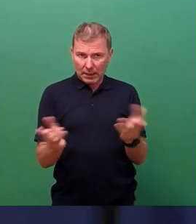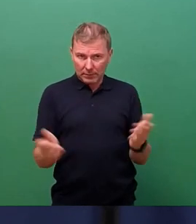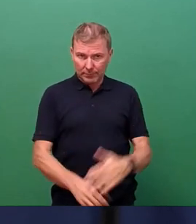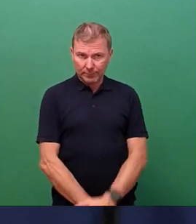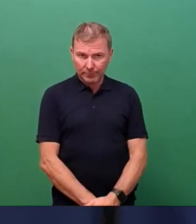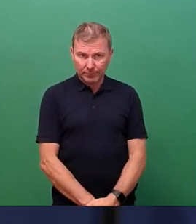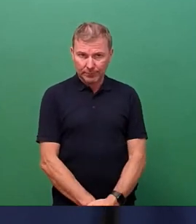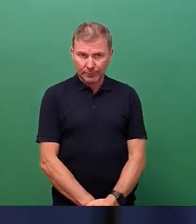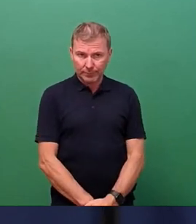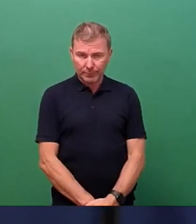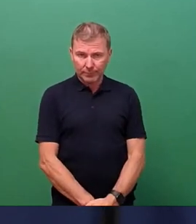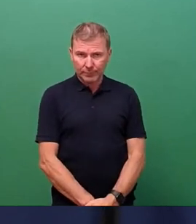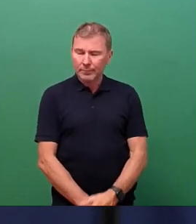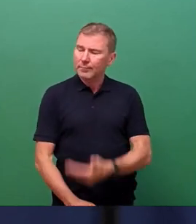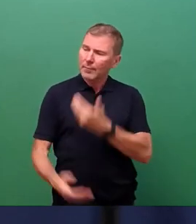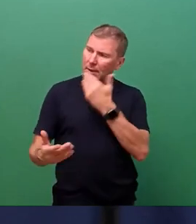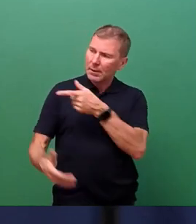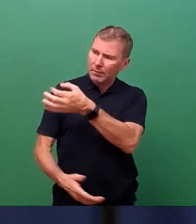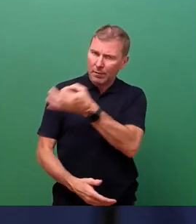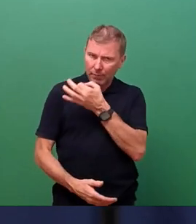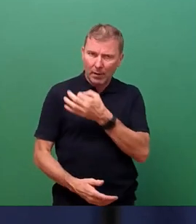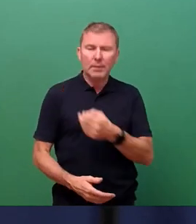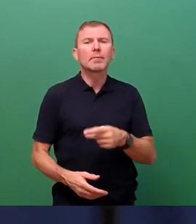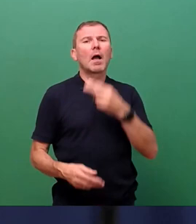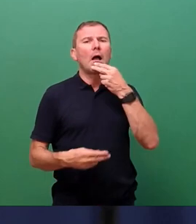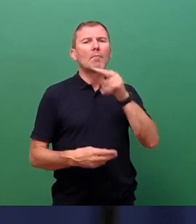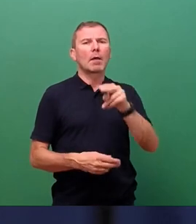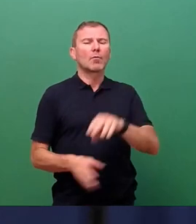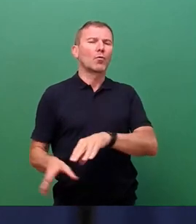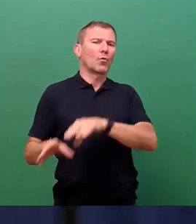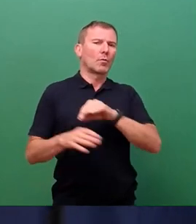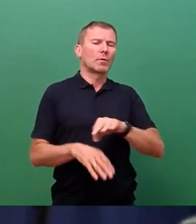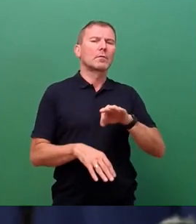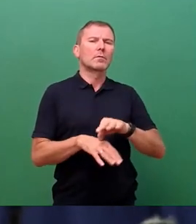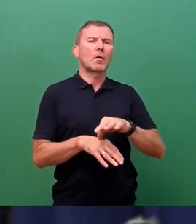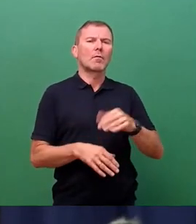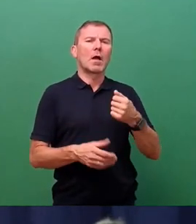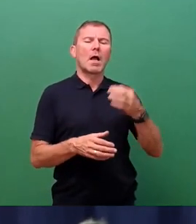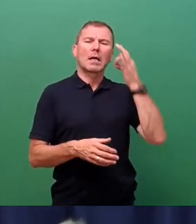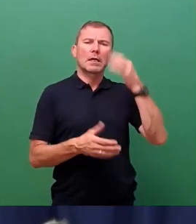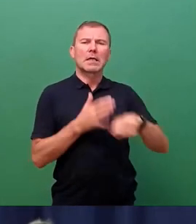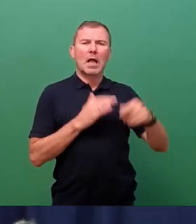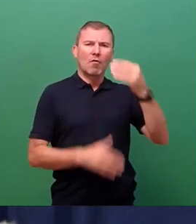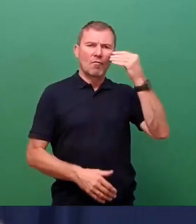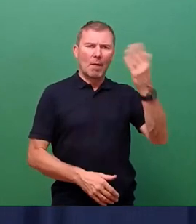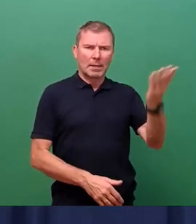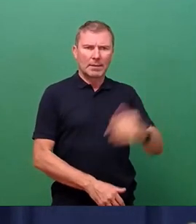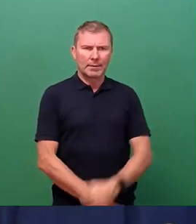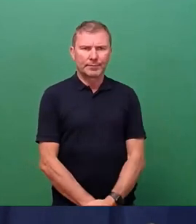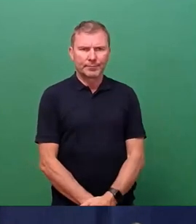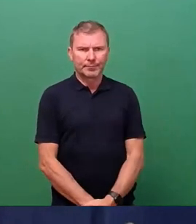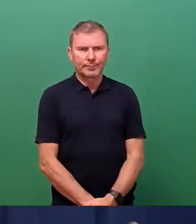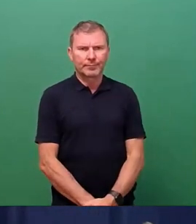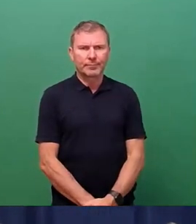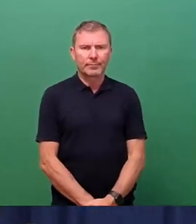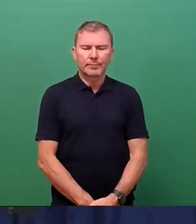Vielen Dank für die Frage. Auch hier übernimmt die Beantwortung Frau Kollegin Dr. Kaufmann. Vielen Dank, Dr. Deppe,